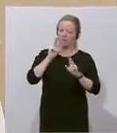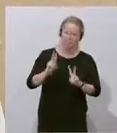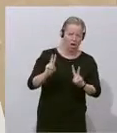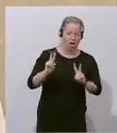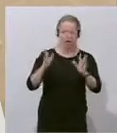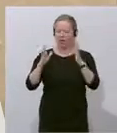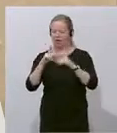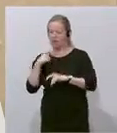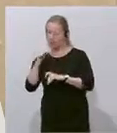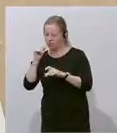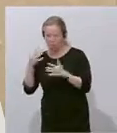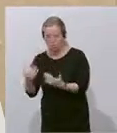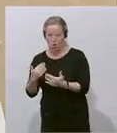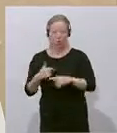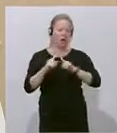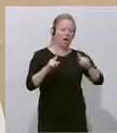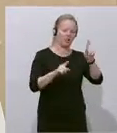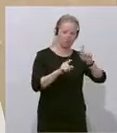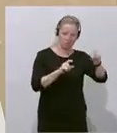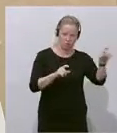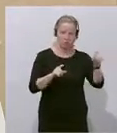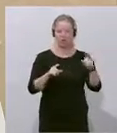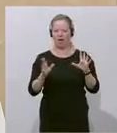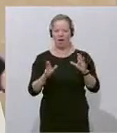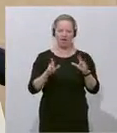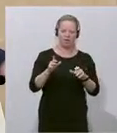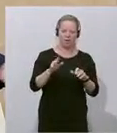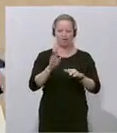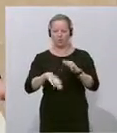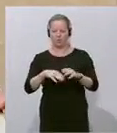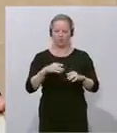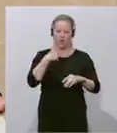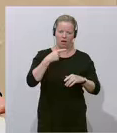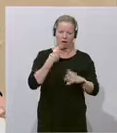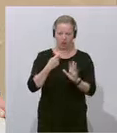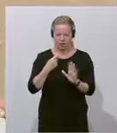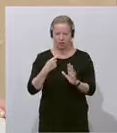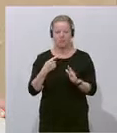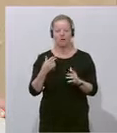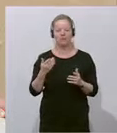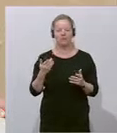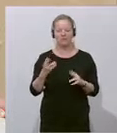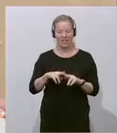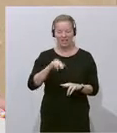nicht so und die anderen sind schuld, das sind alle Schmutzkübel und wenn das alles nichts mehr nutzt zu sagen,